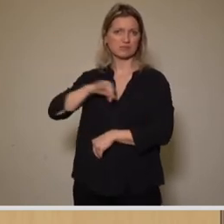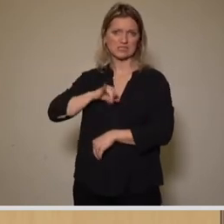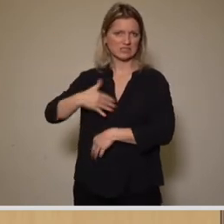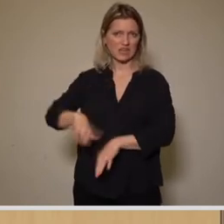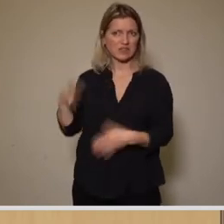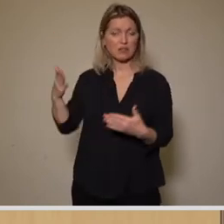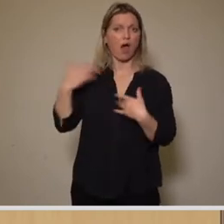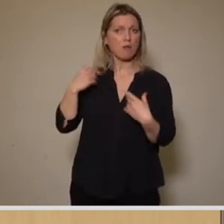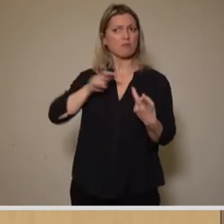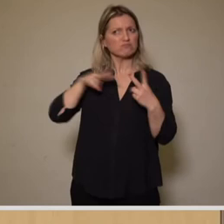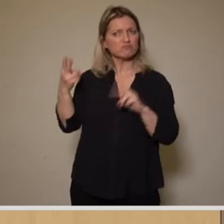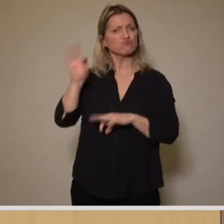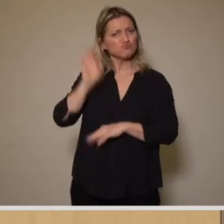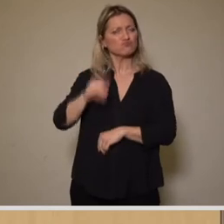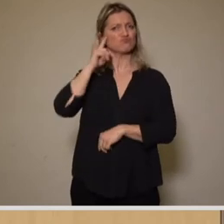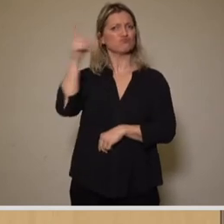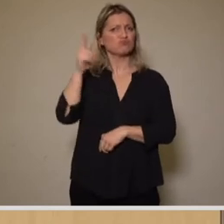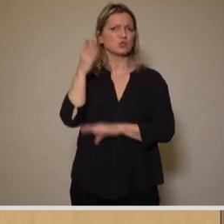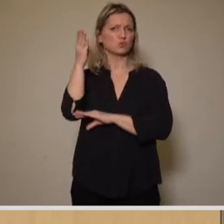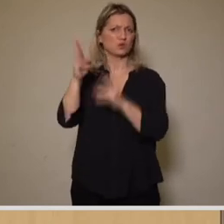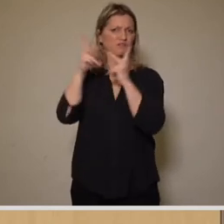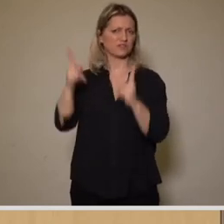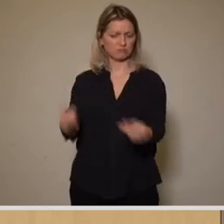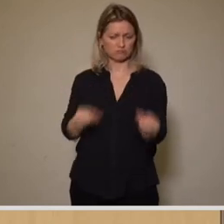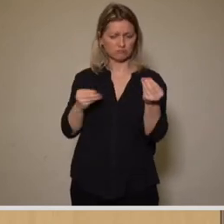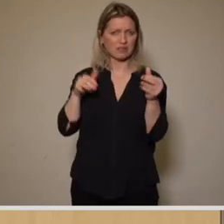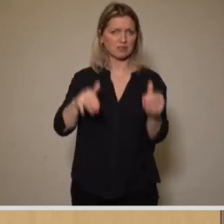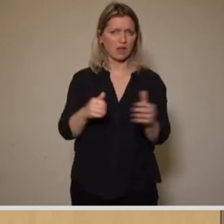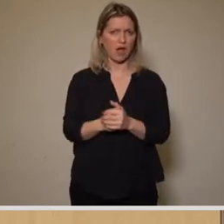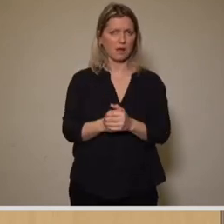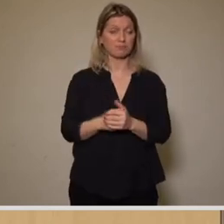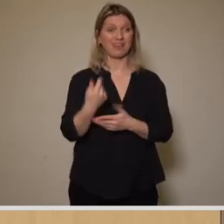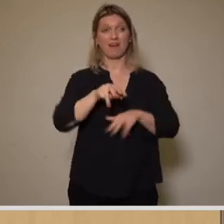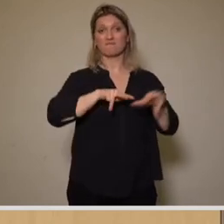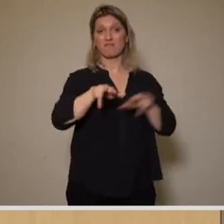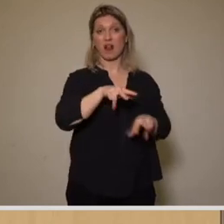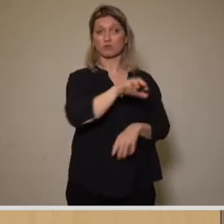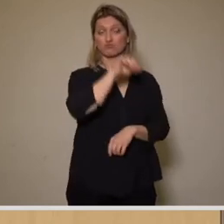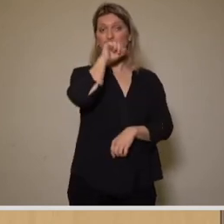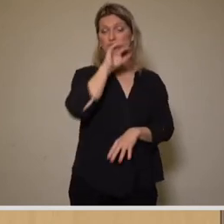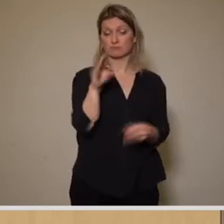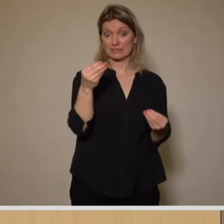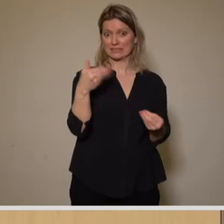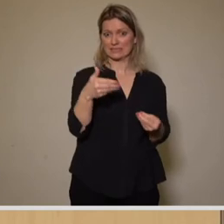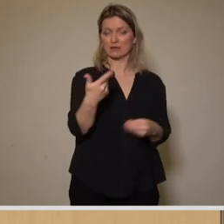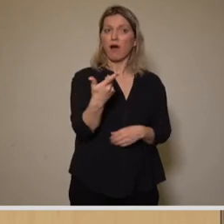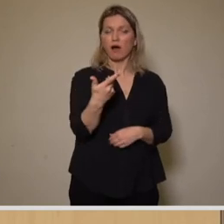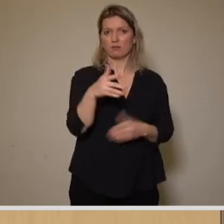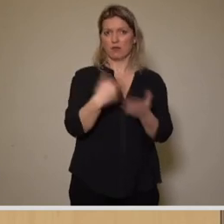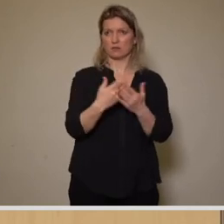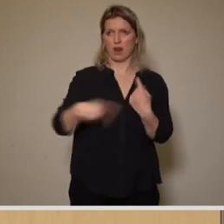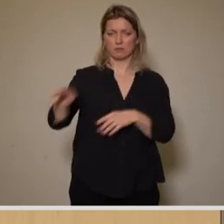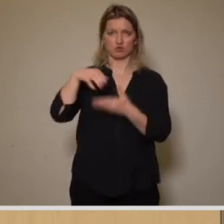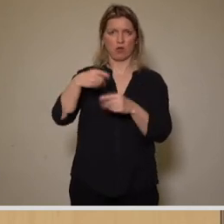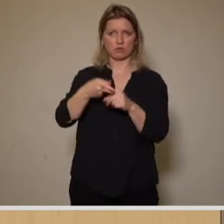plausibles Zukunftskonzept vorgelegt hat. Die Vorzugsvariante der Verwaltung sorgt für viel Diskussionsstoff im Stadtteil,